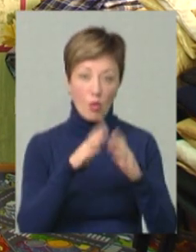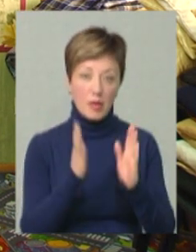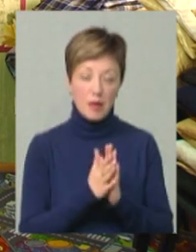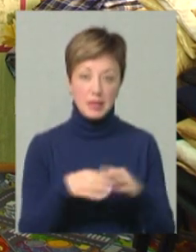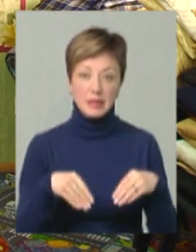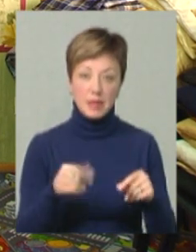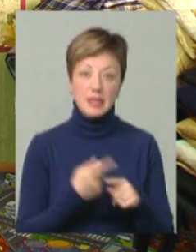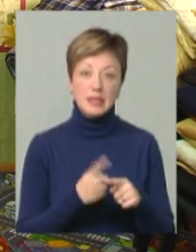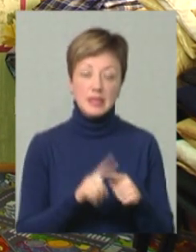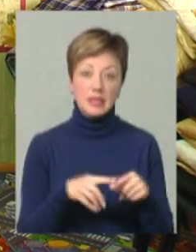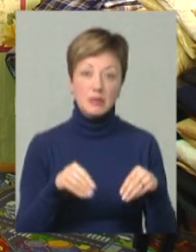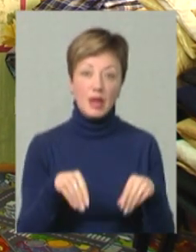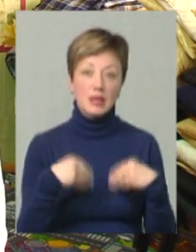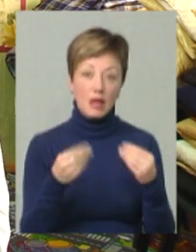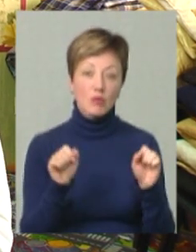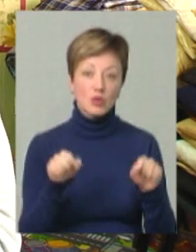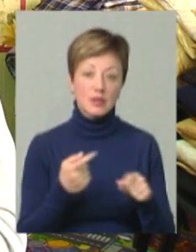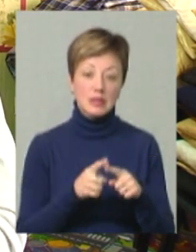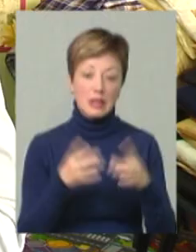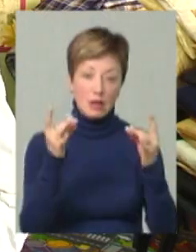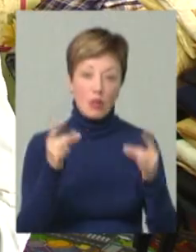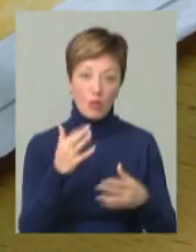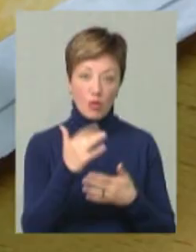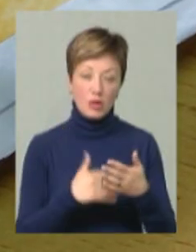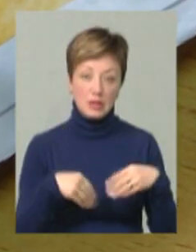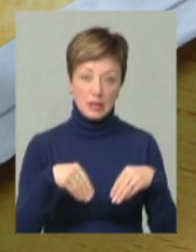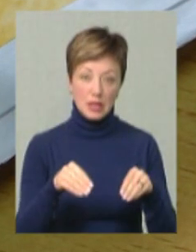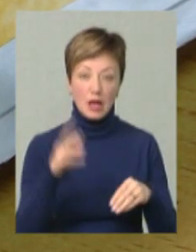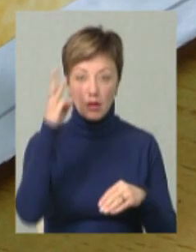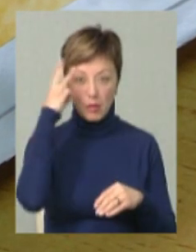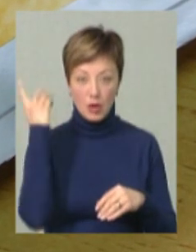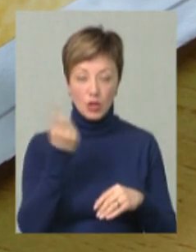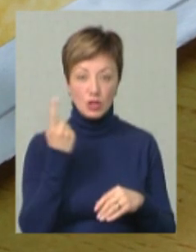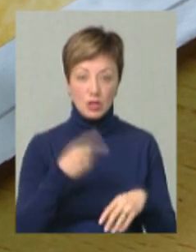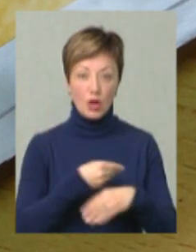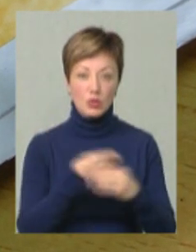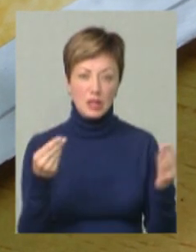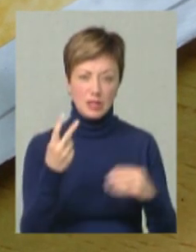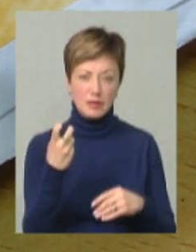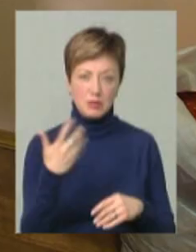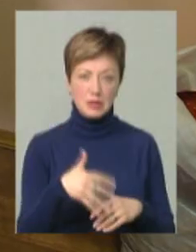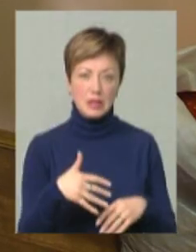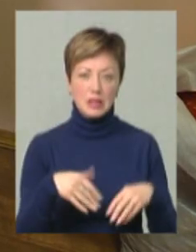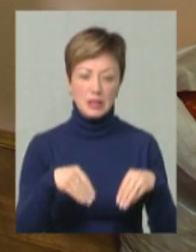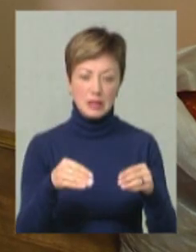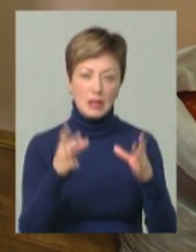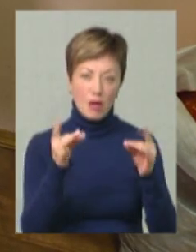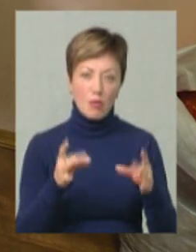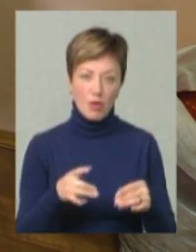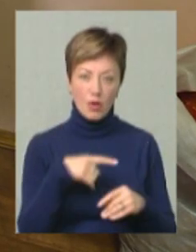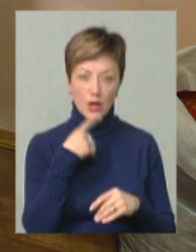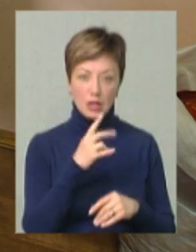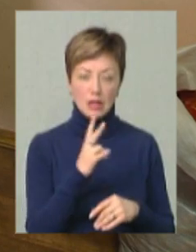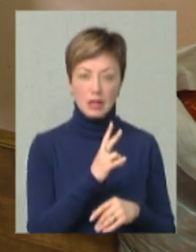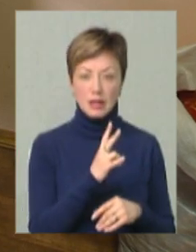землі. Тобто ця земля, є можливість цей набор повноцінно засадити. На Хмельниччині загалом роздали 250 насіннєвих наборів, каже